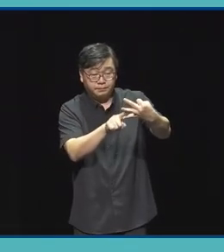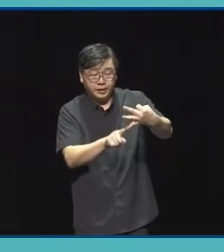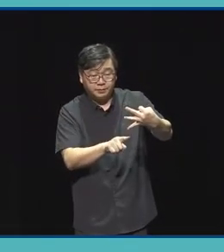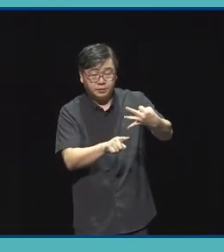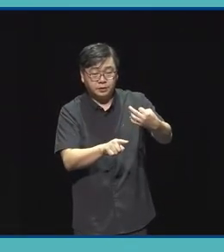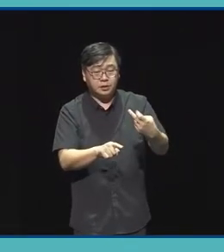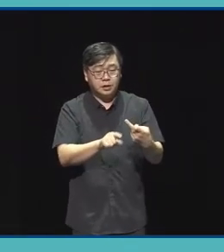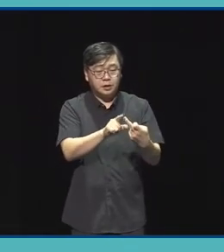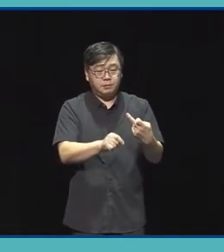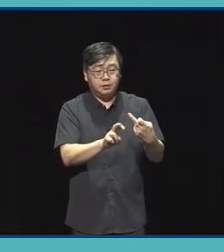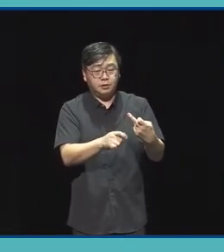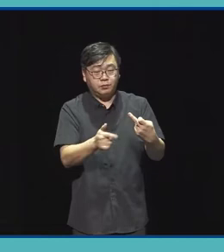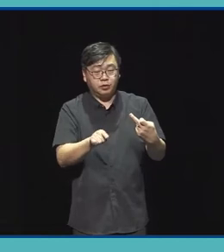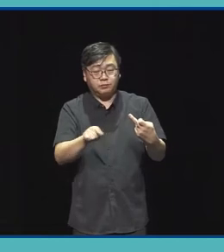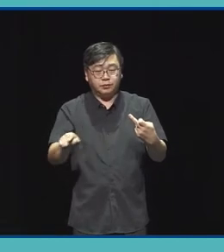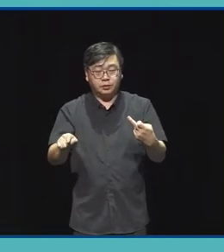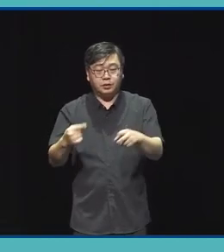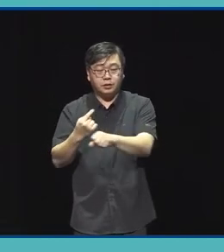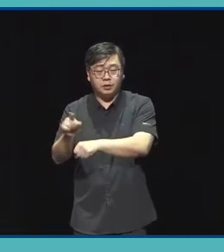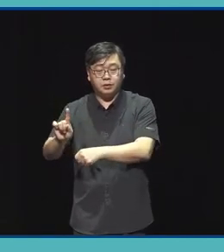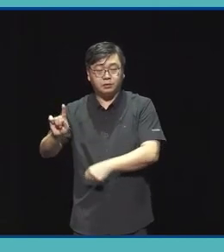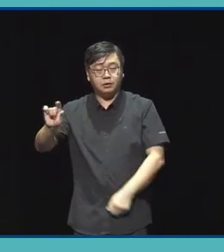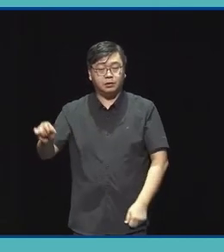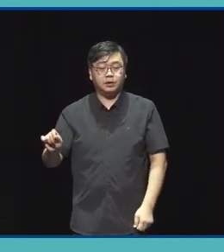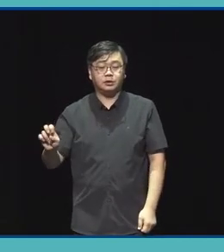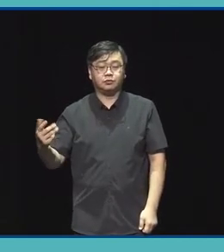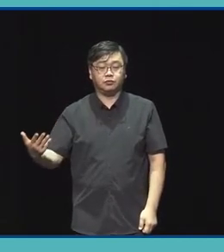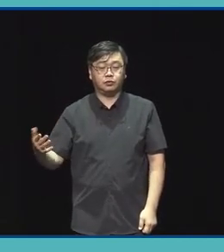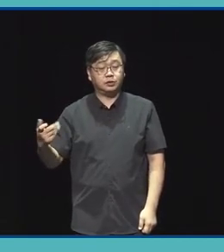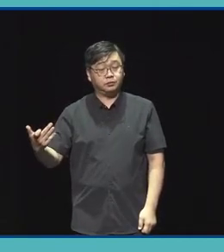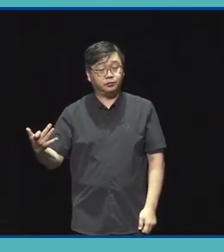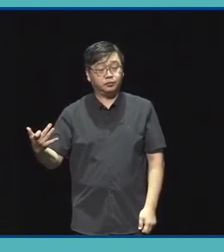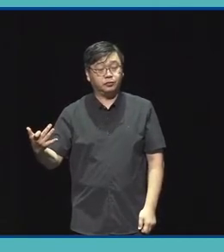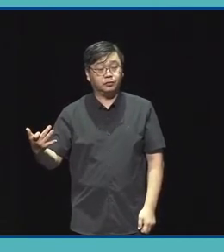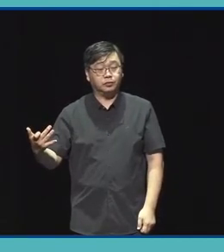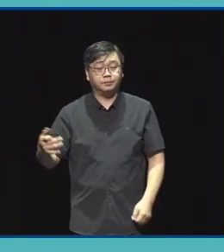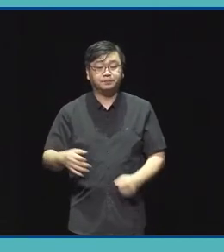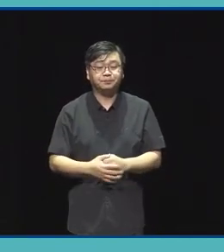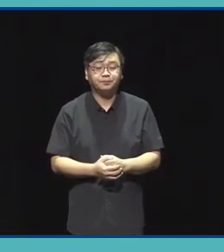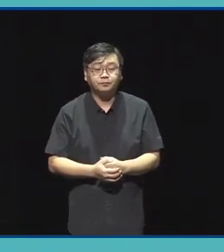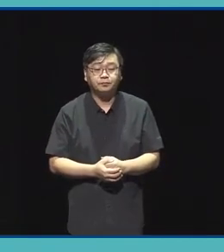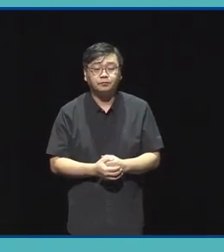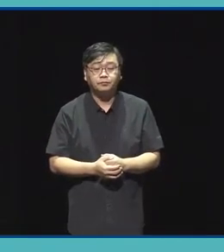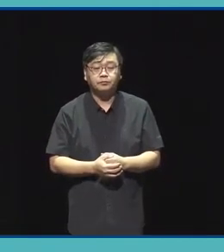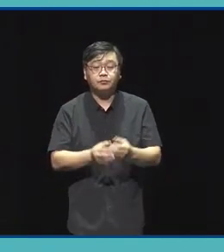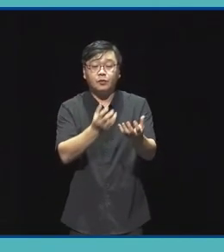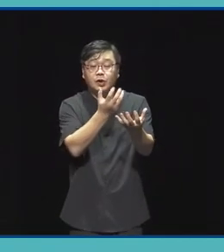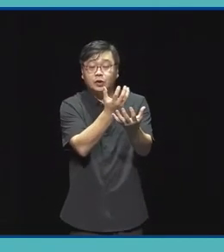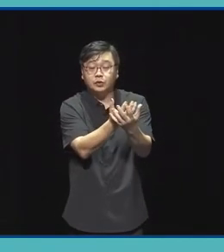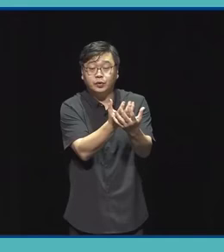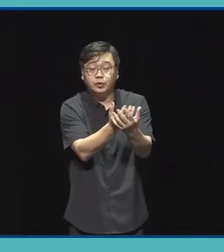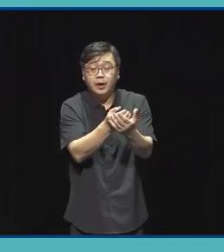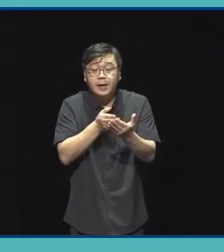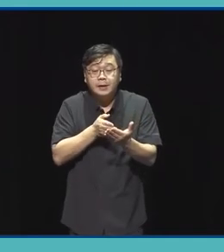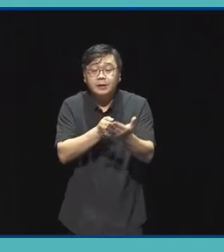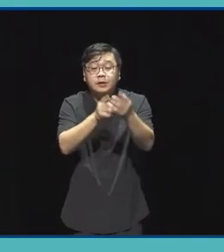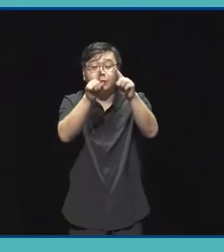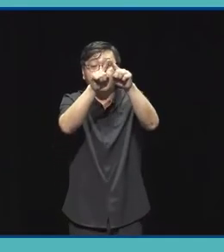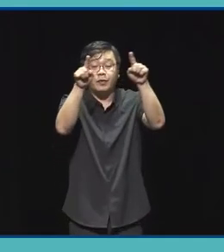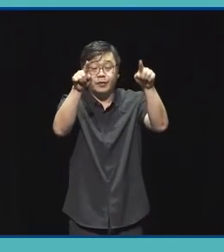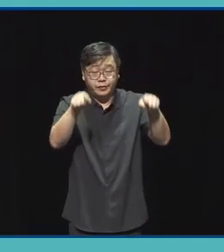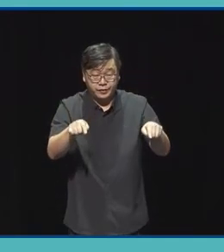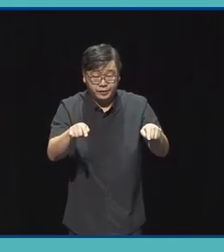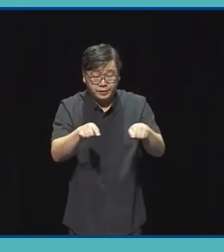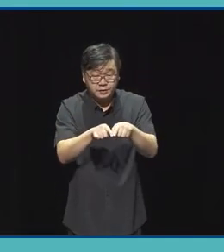그리고 제출하는 서류에 필수 서류와 선택 서류가 있는데요 공통적으로는 저희 지정양식에 따른